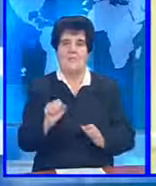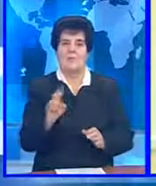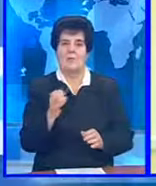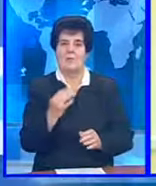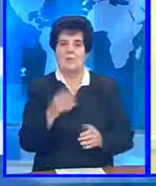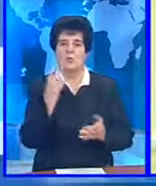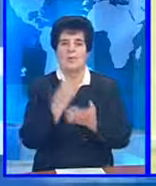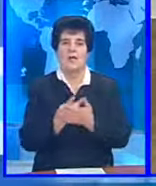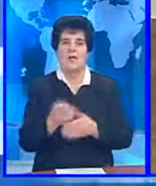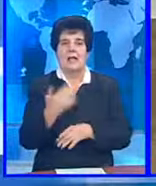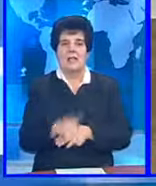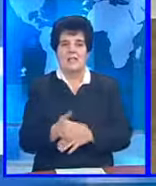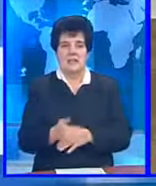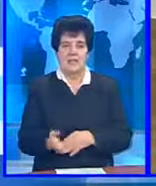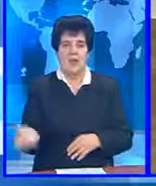observatorilor externi.